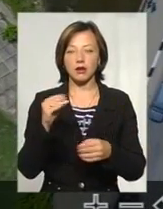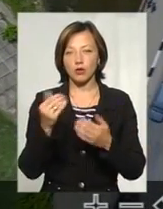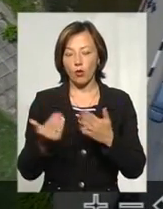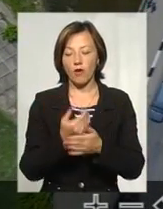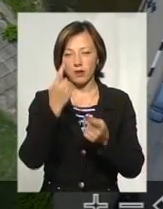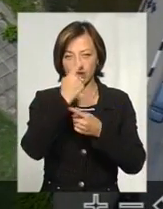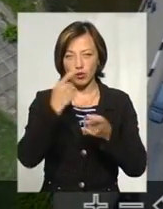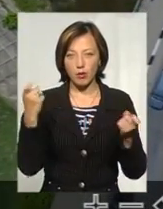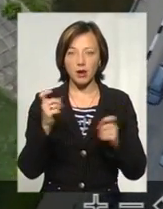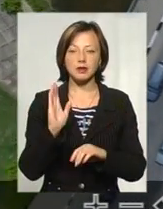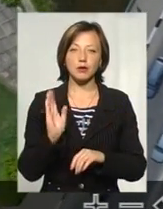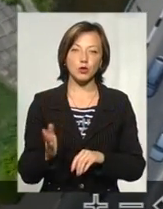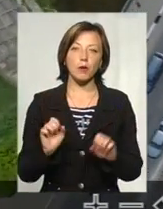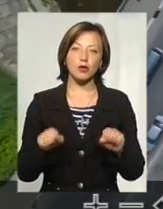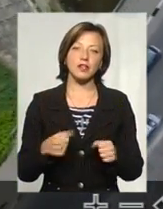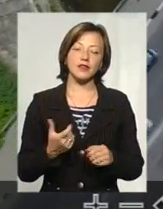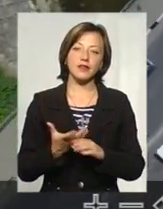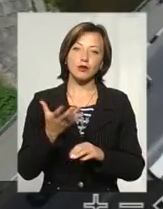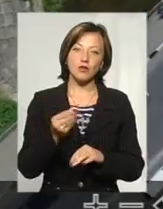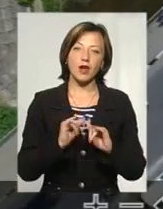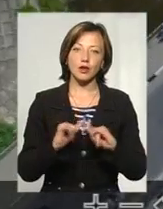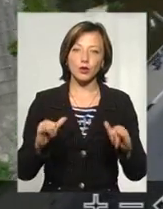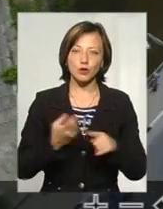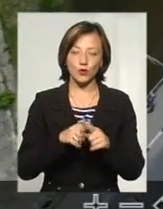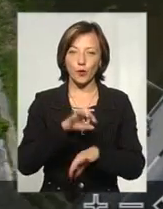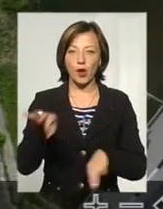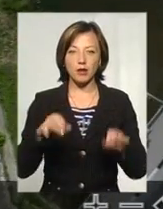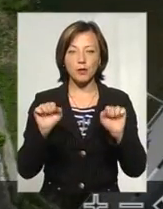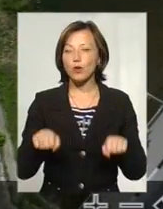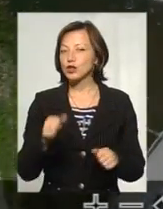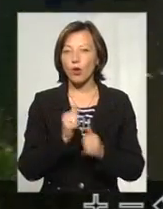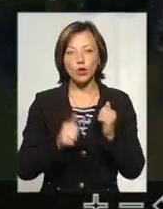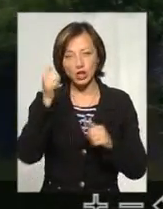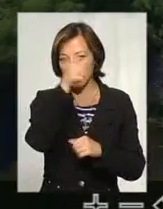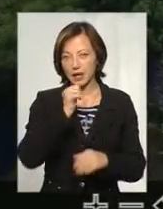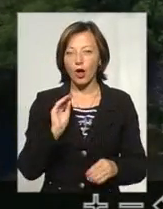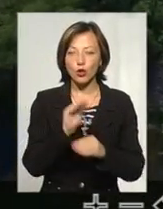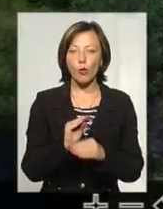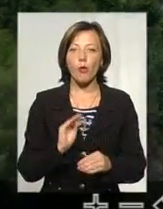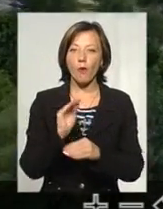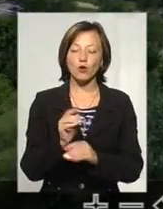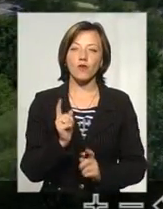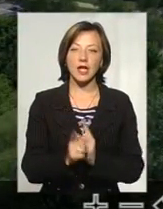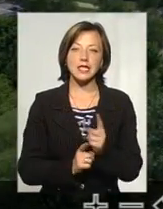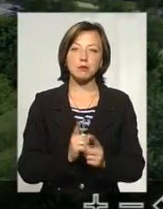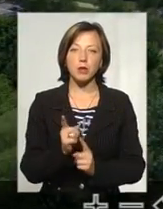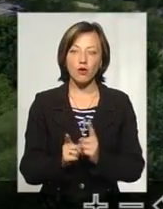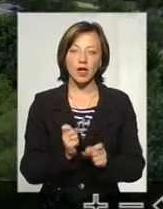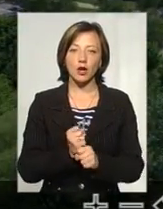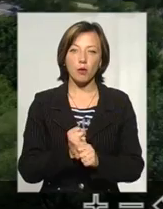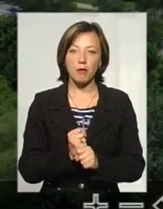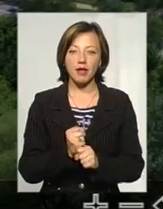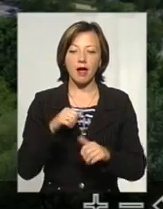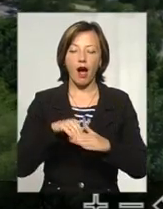І якщо буде можливість там фінансування і розвитку цього проєкту, то можна кожен рік доповнювати, змінювати і робити